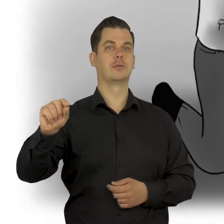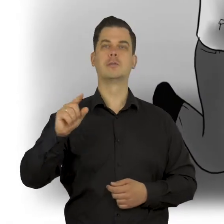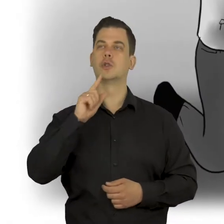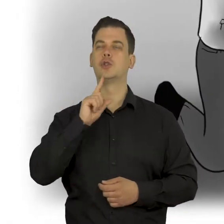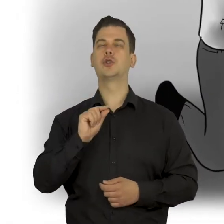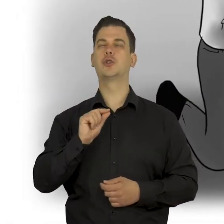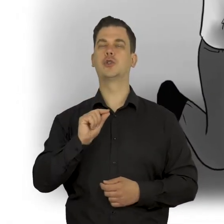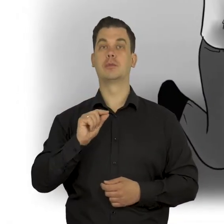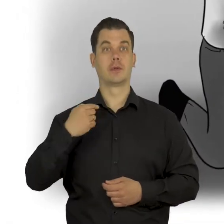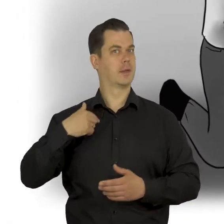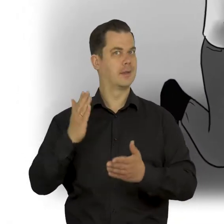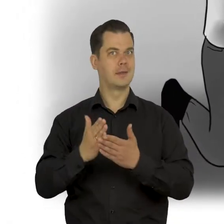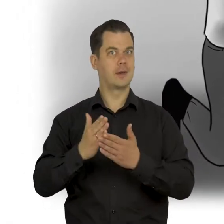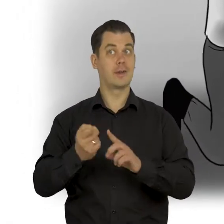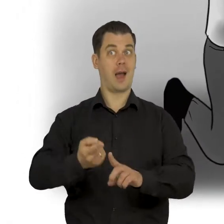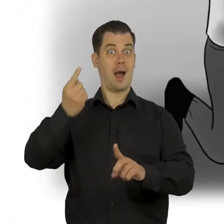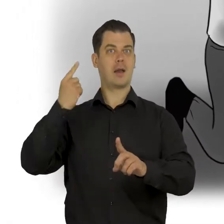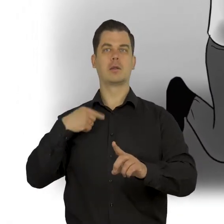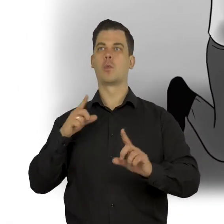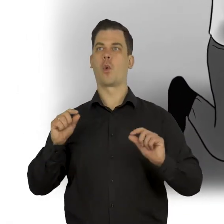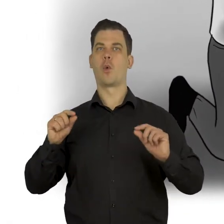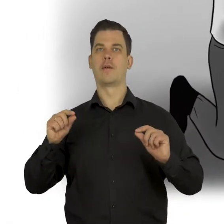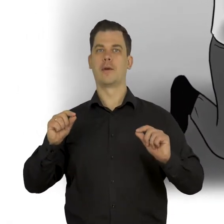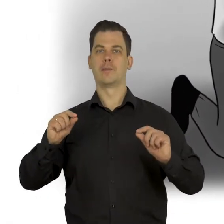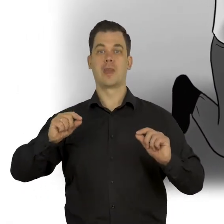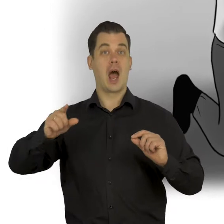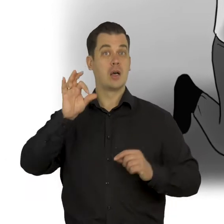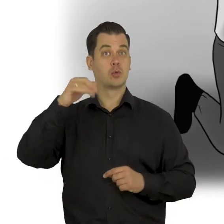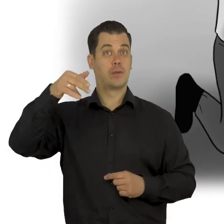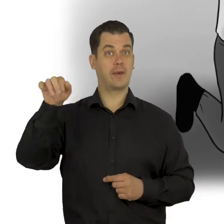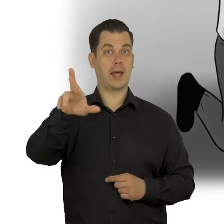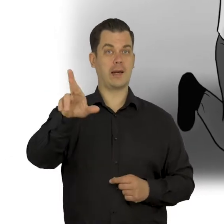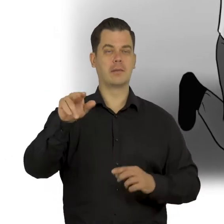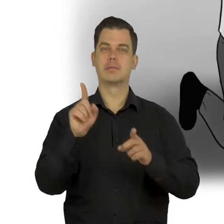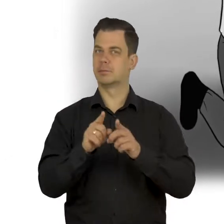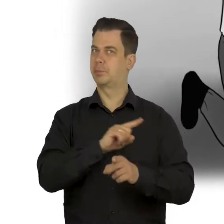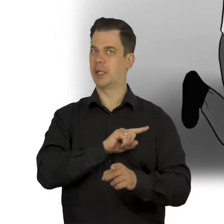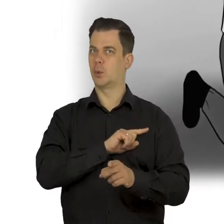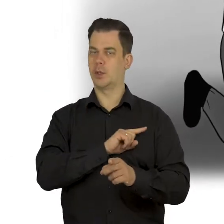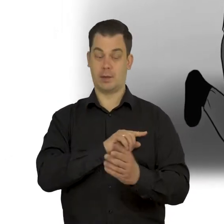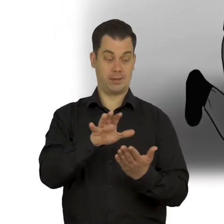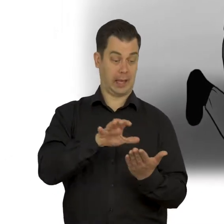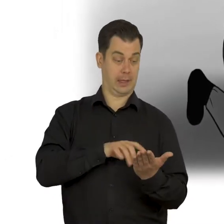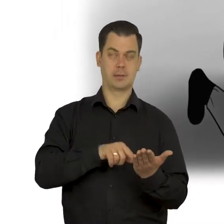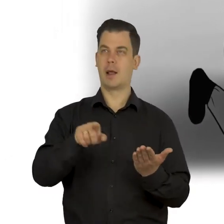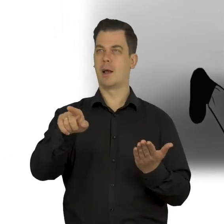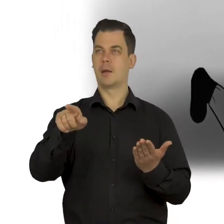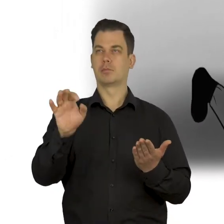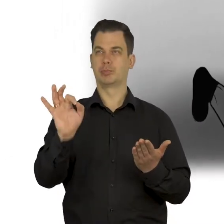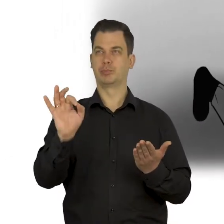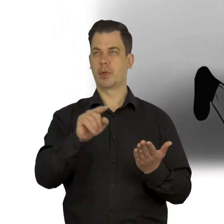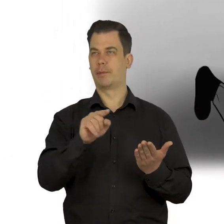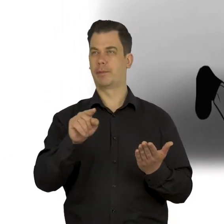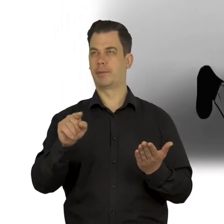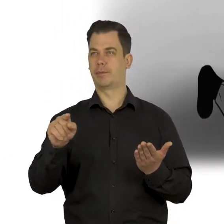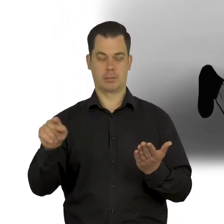czyli szeptem słyszanym nawet z dużej odległości. Do obowiązków suflera należy również dopilnowanie tego, aby aktorzy wypowiadali